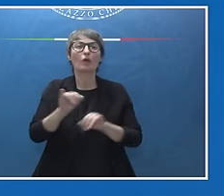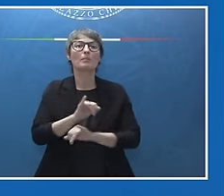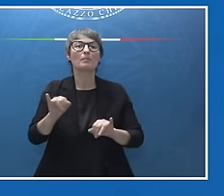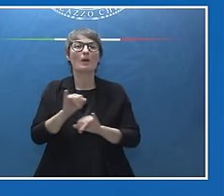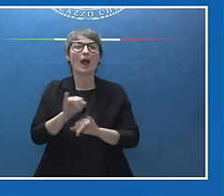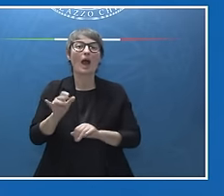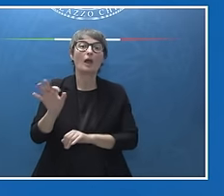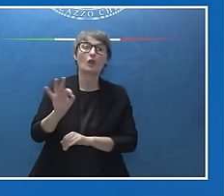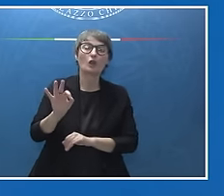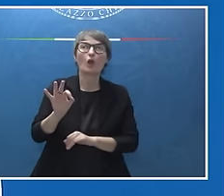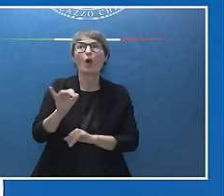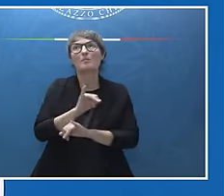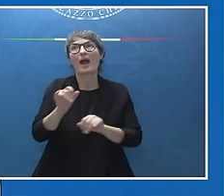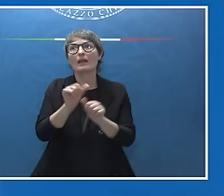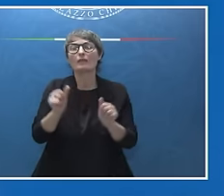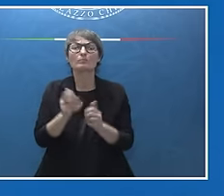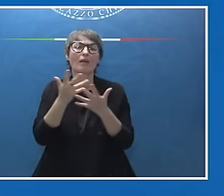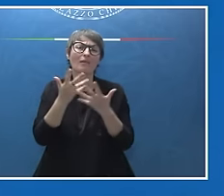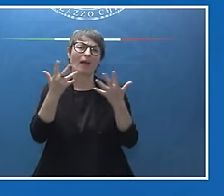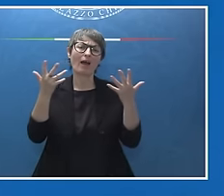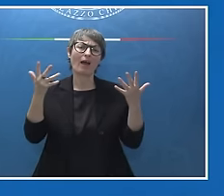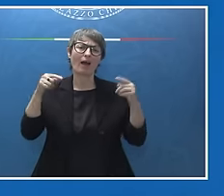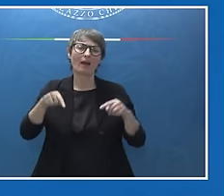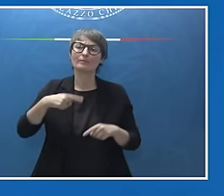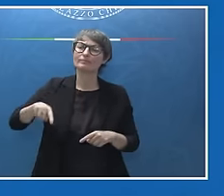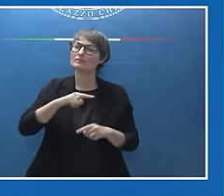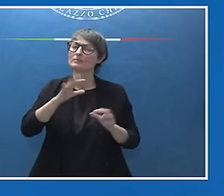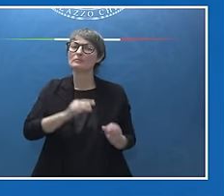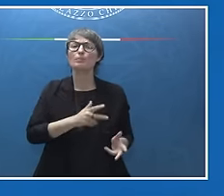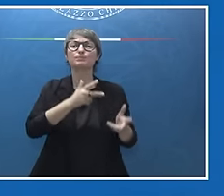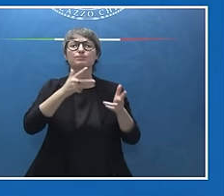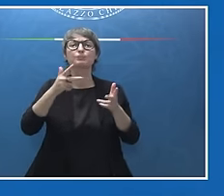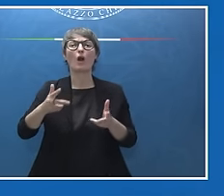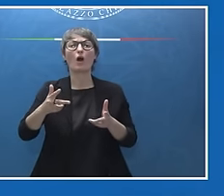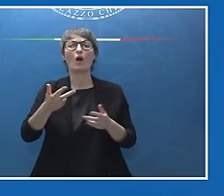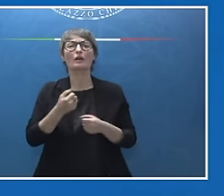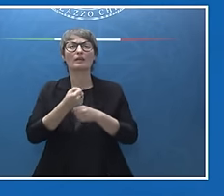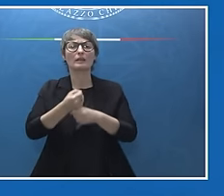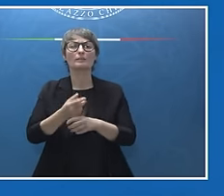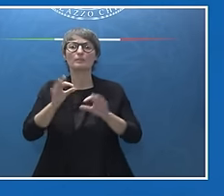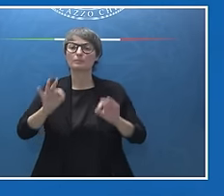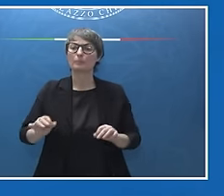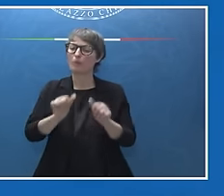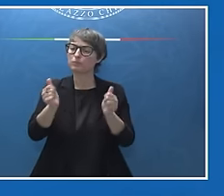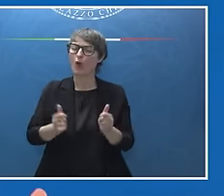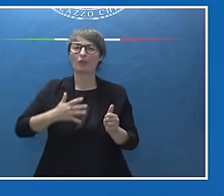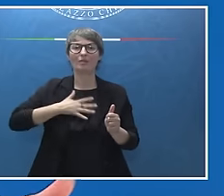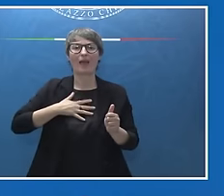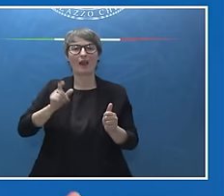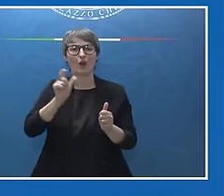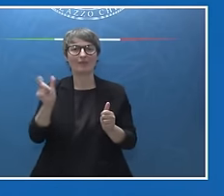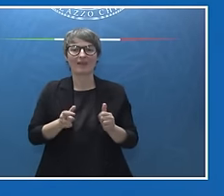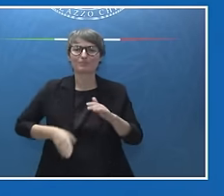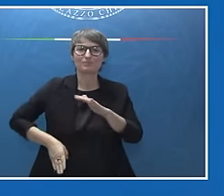Abbiamo portato un modello che è tutto italiano, che nasce da due grandi italiani, Giovanni